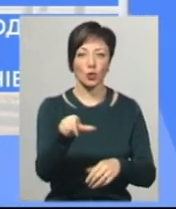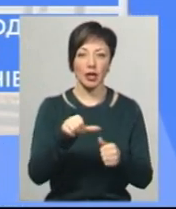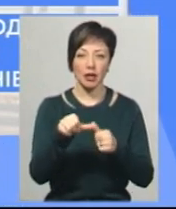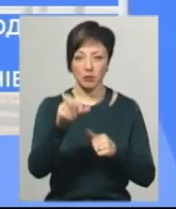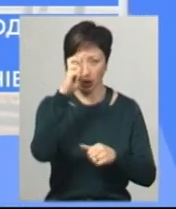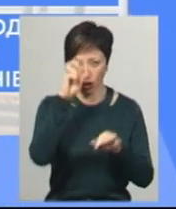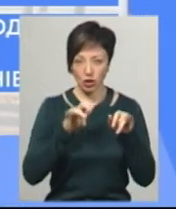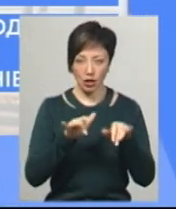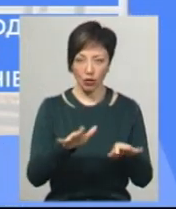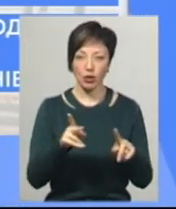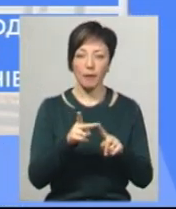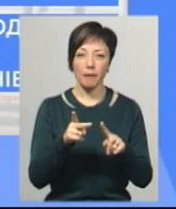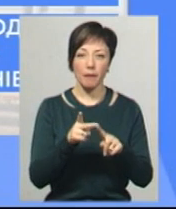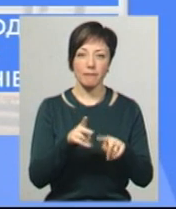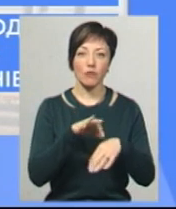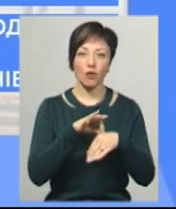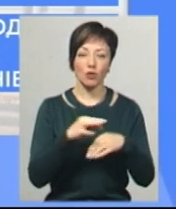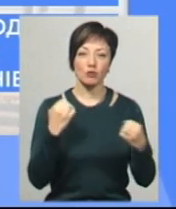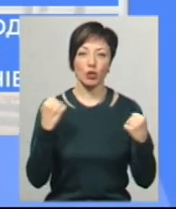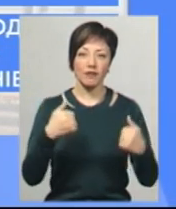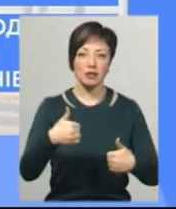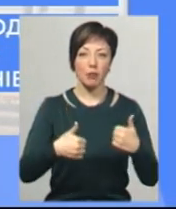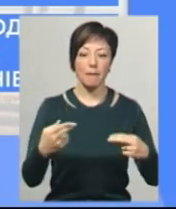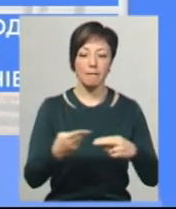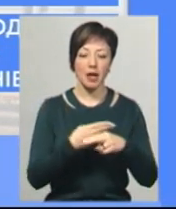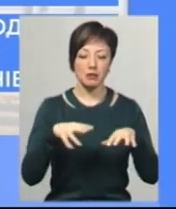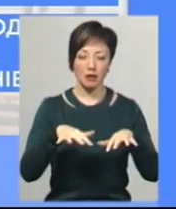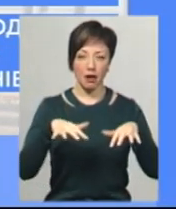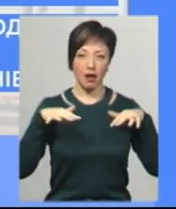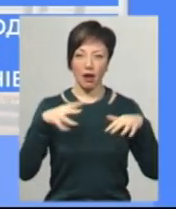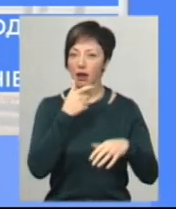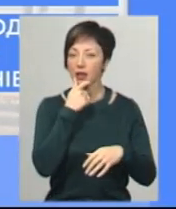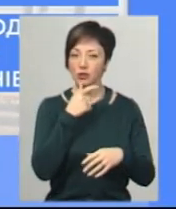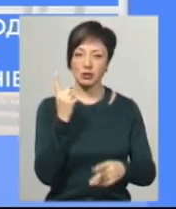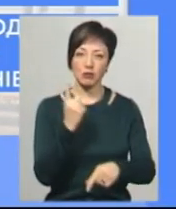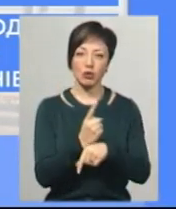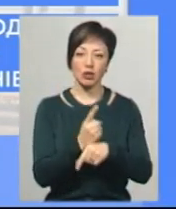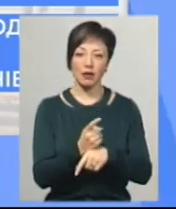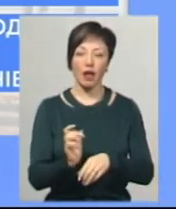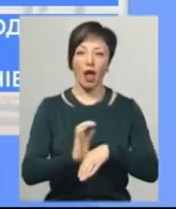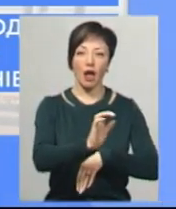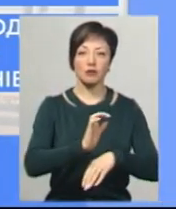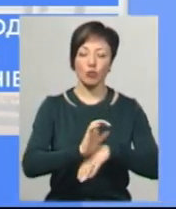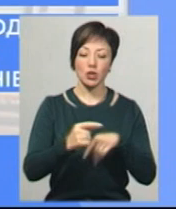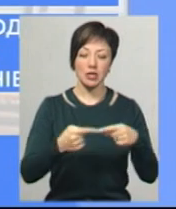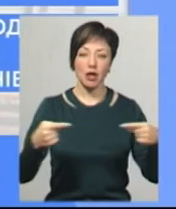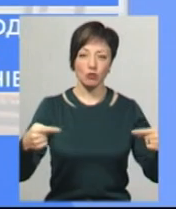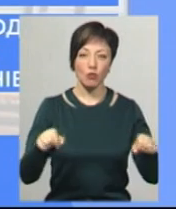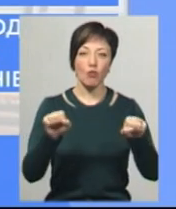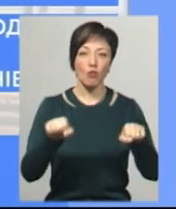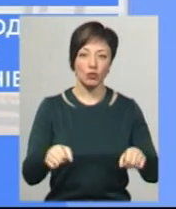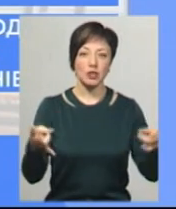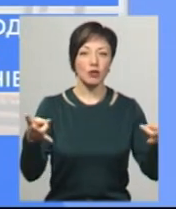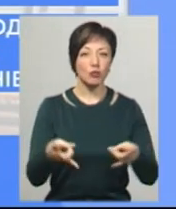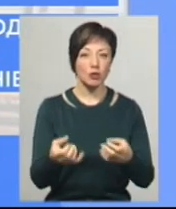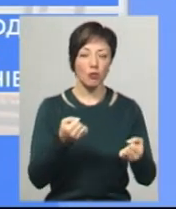крім держзаходів. По-друге, проводити спортивні змагання без глядачів, а також заборонити експорт засобів, які можуть знадобитися для